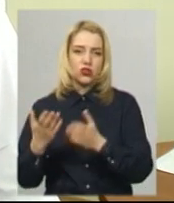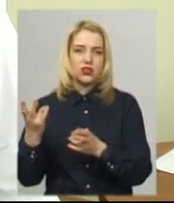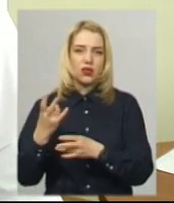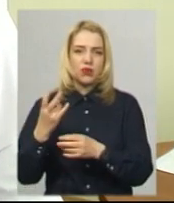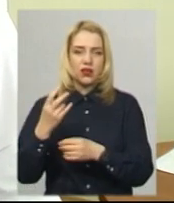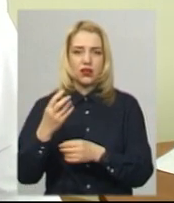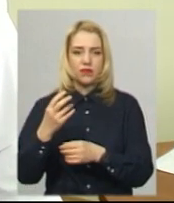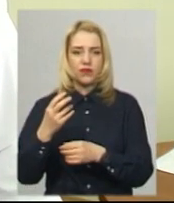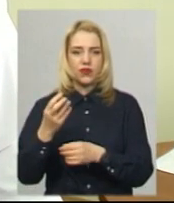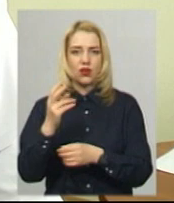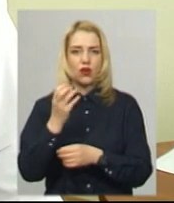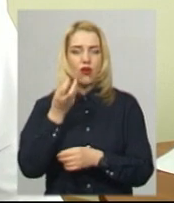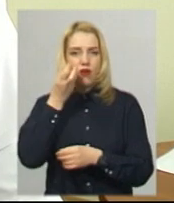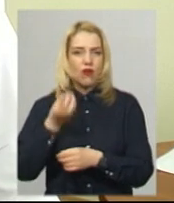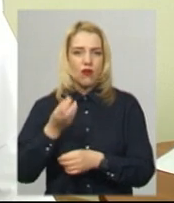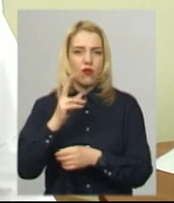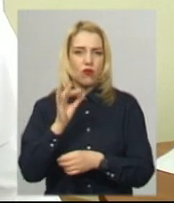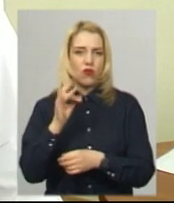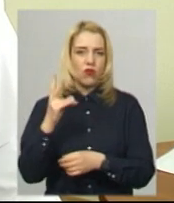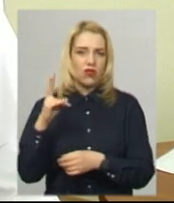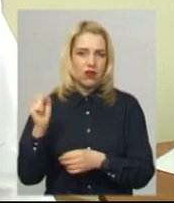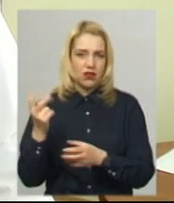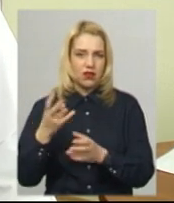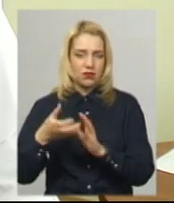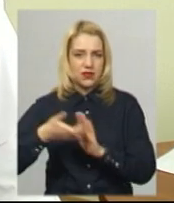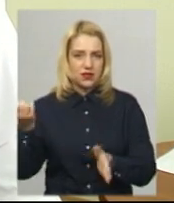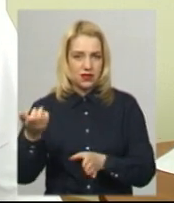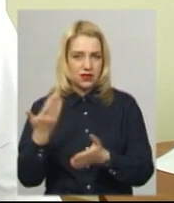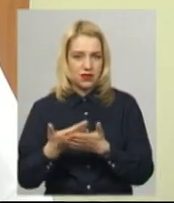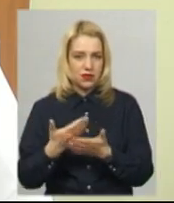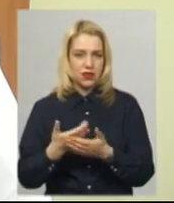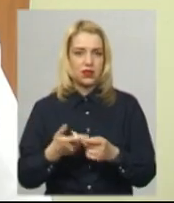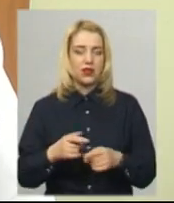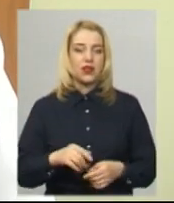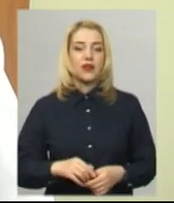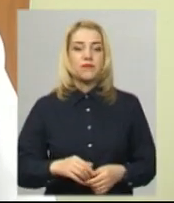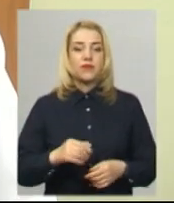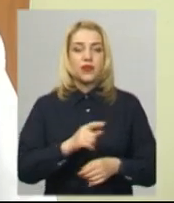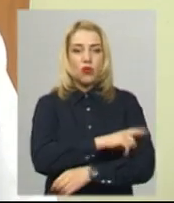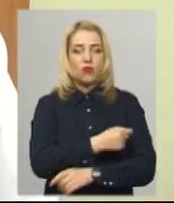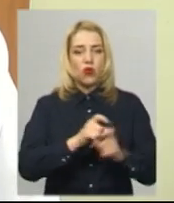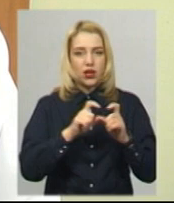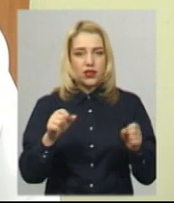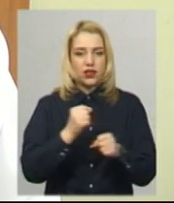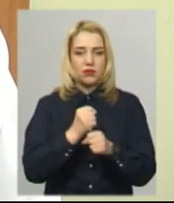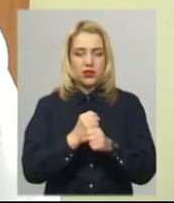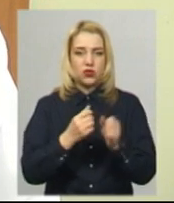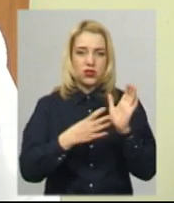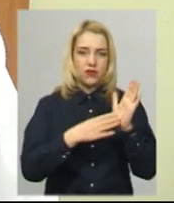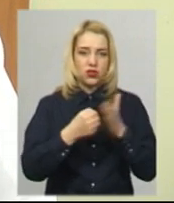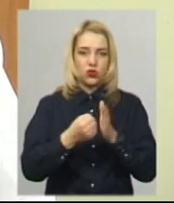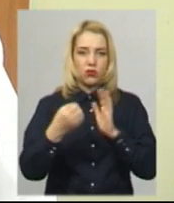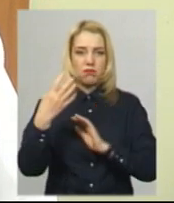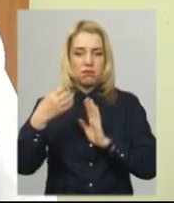короночки. Також у нас працює ортоген кабінет, який приймає людей при потребі. Поліклініка працює з 9 до 15